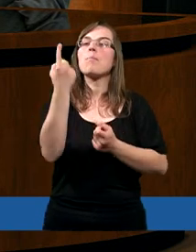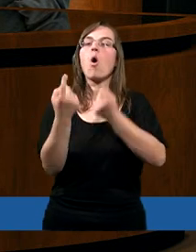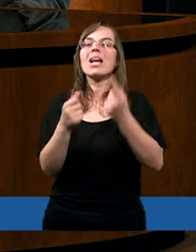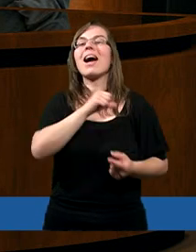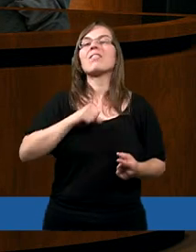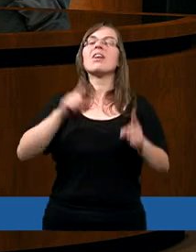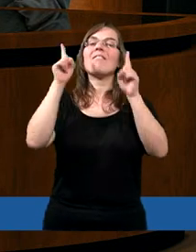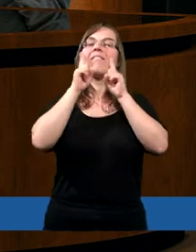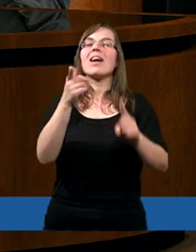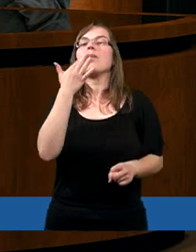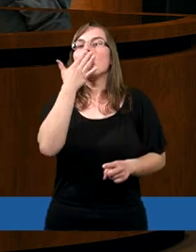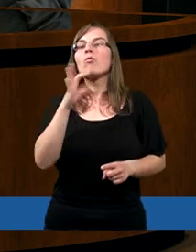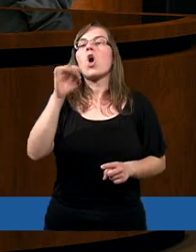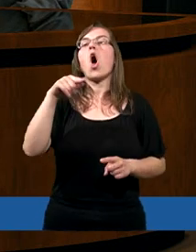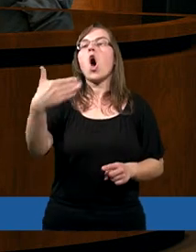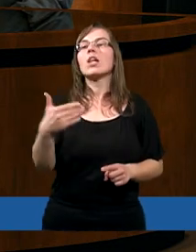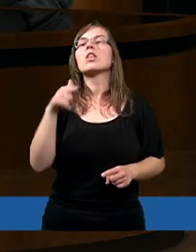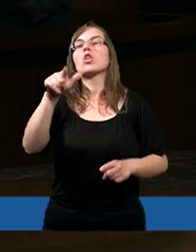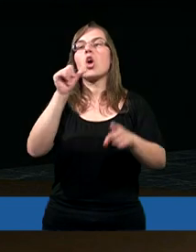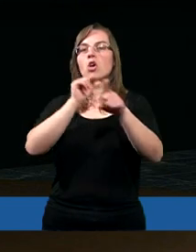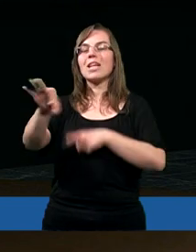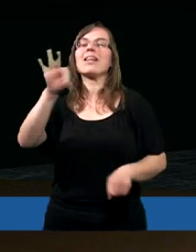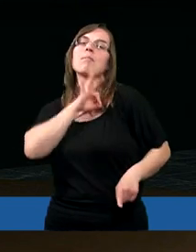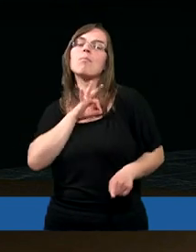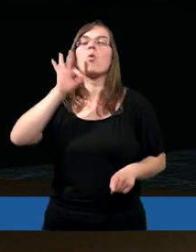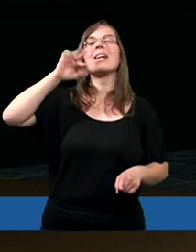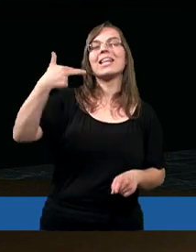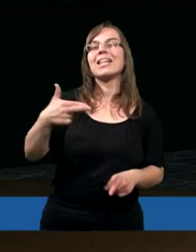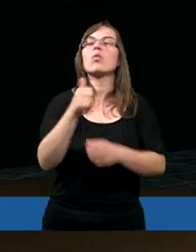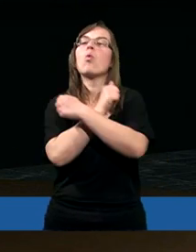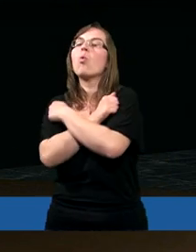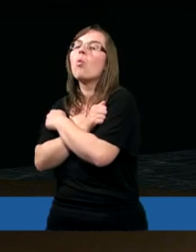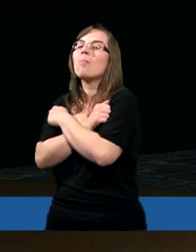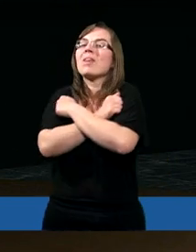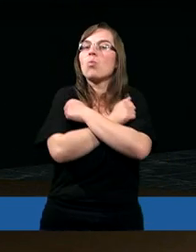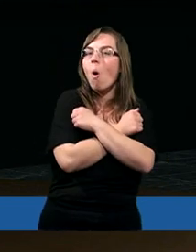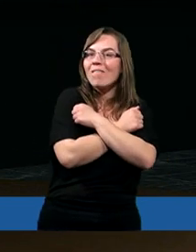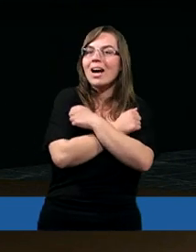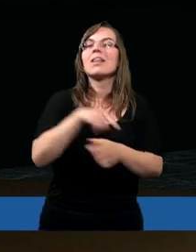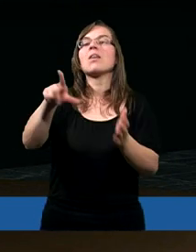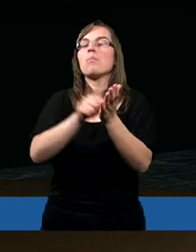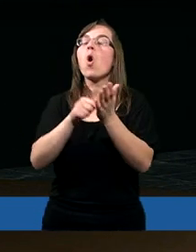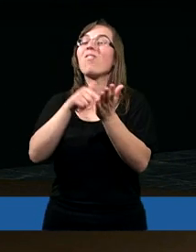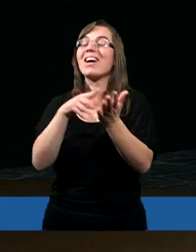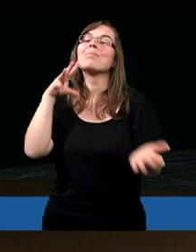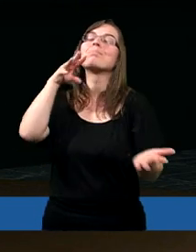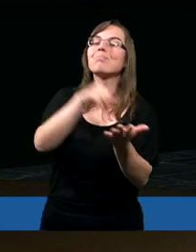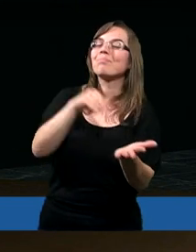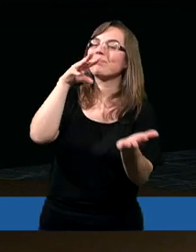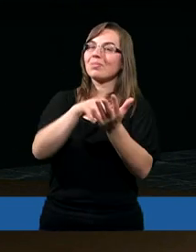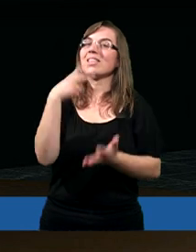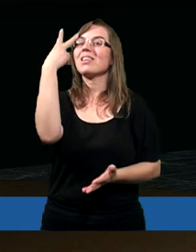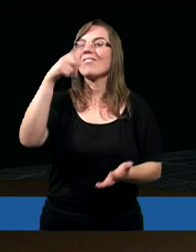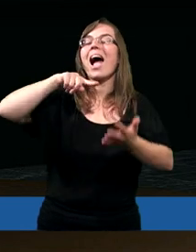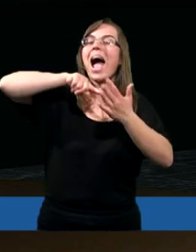fakty mówiące o tym, że to jest mój syn umiłowany. Piotr to słyszał właśnie dwukrotnie i